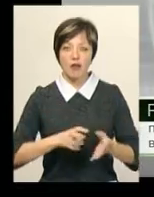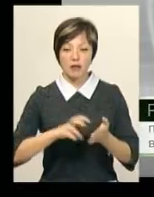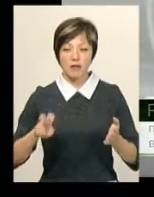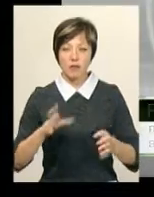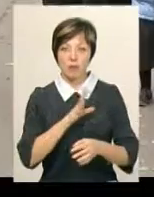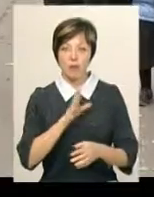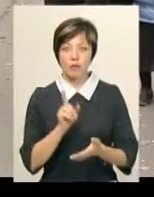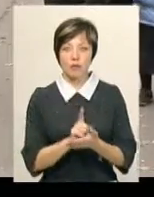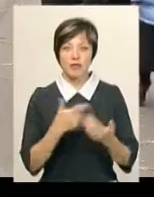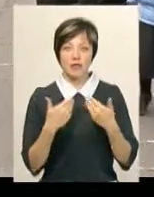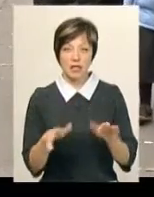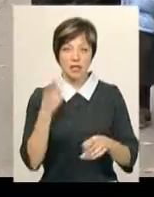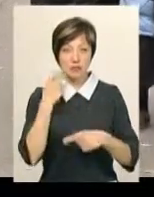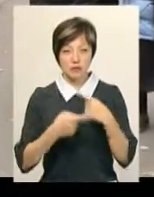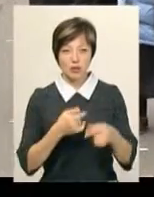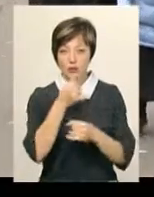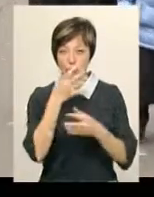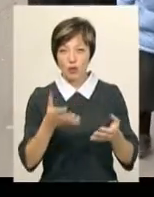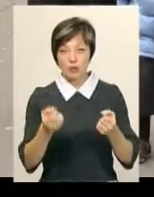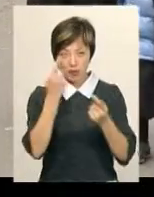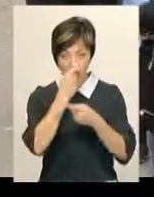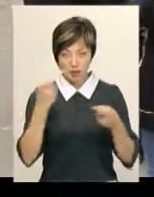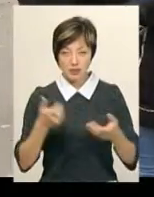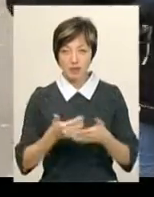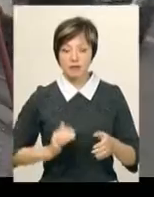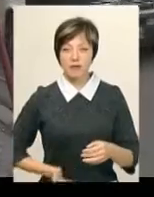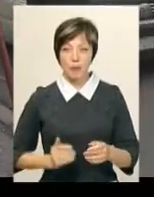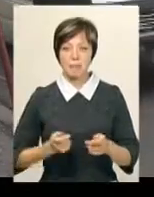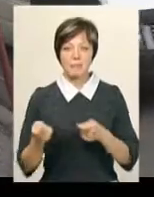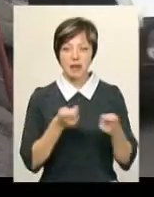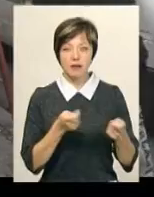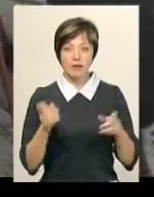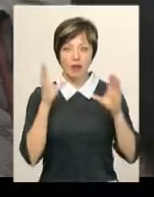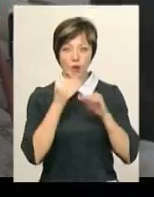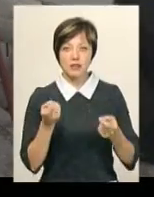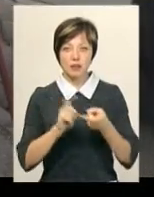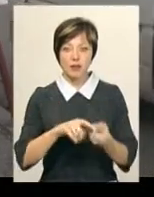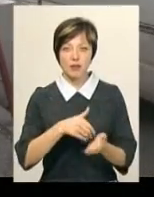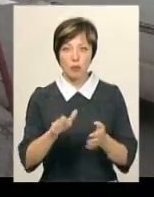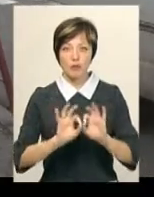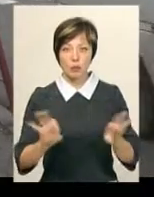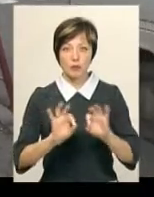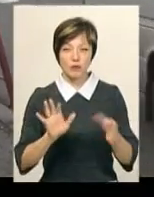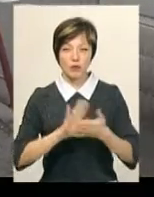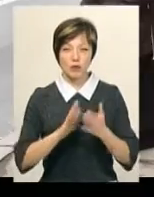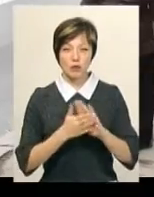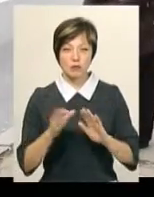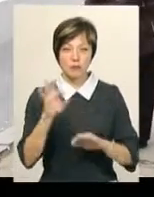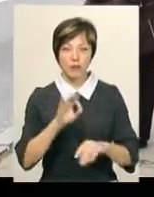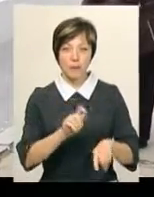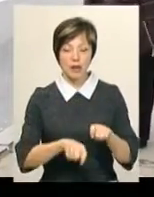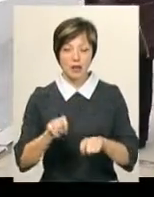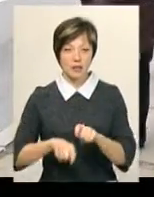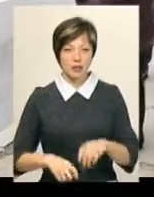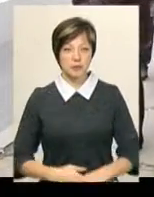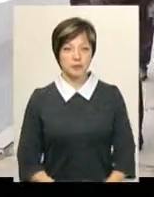відкритим завжди. Ми не змогли отримати інформацію від перевізників, з ким вдалося зв'язатися, відмовились коментувати ситуацію щодо перевірок.